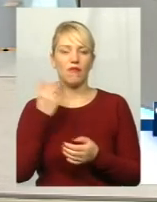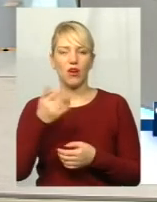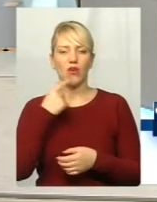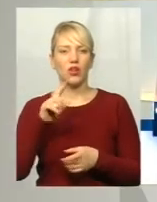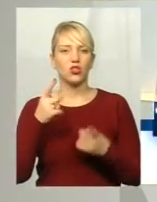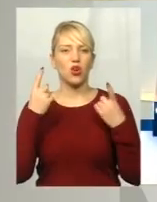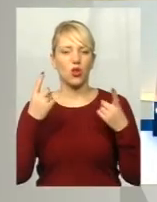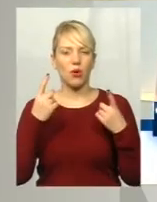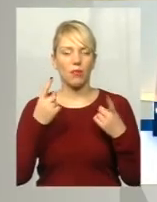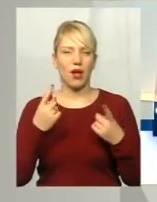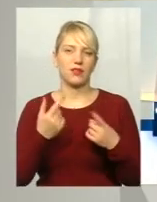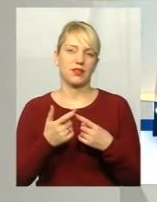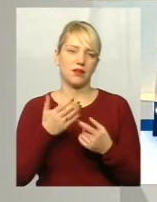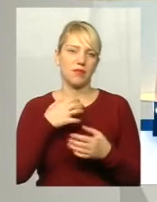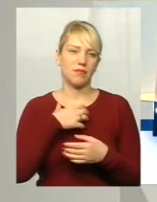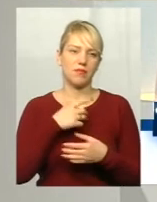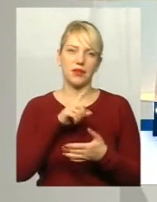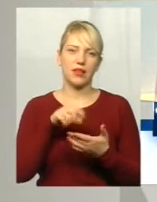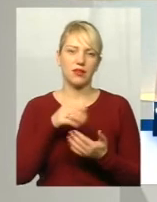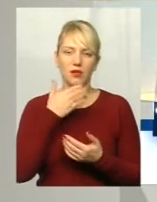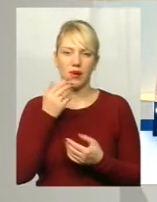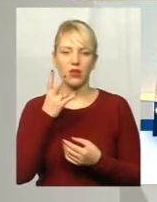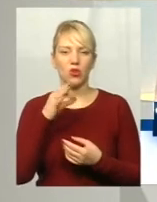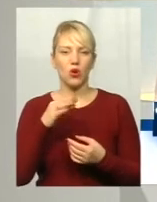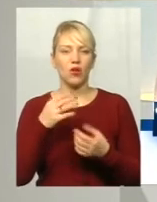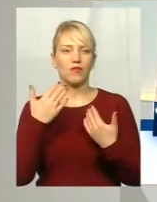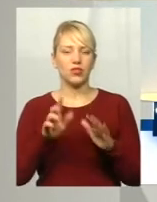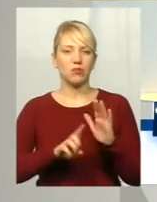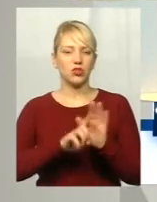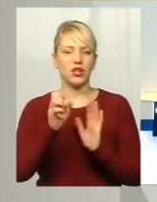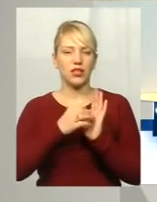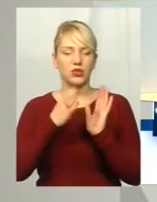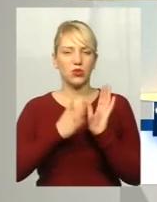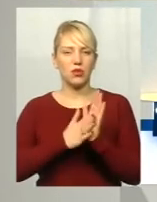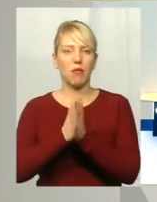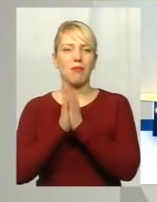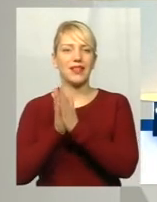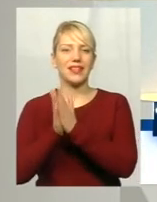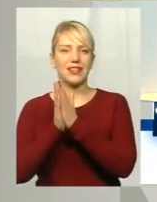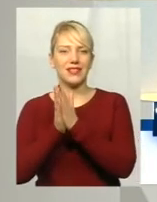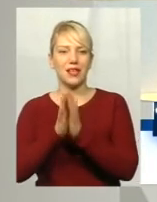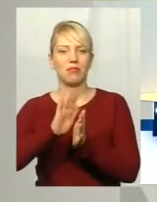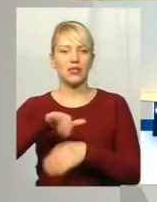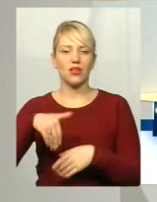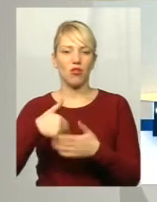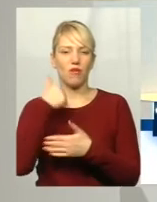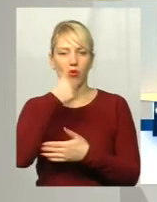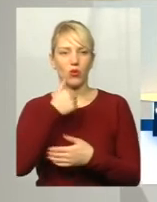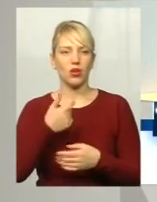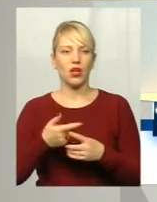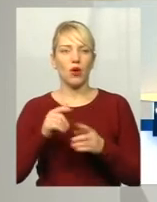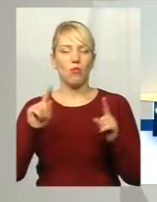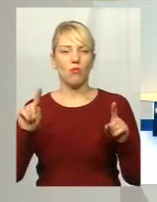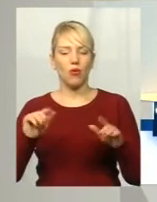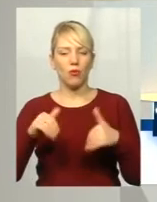разом з тим дивіться, вже навіть реєструють петицію. Ось здається, 3 січня була зареєстрована, ну вже після Нового року. Пропоную відновити два